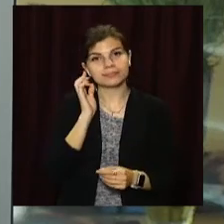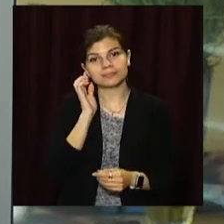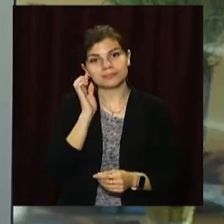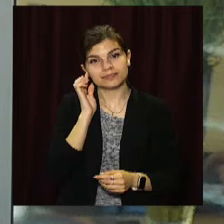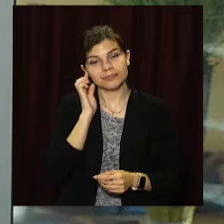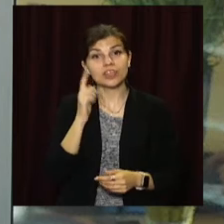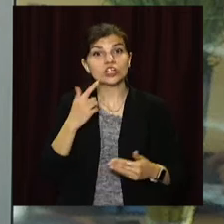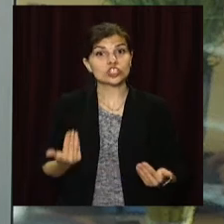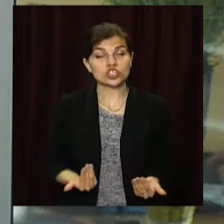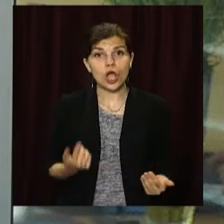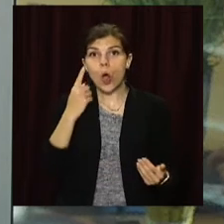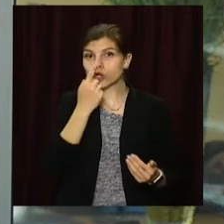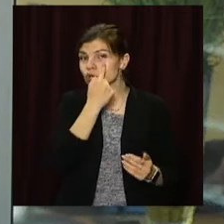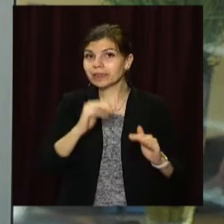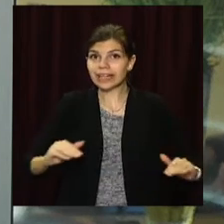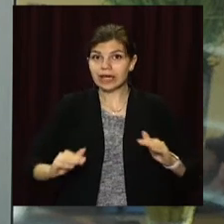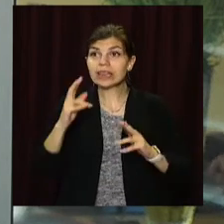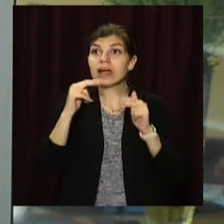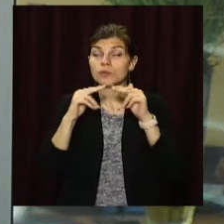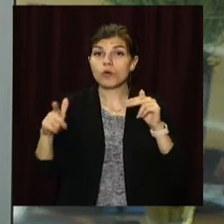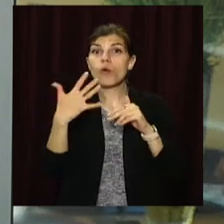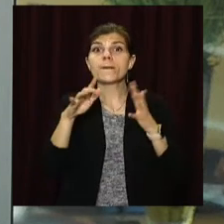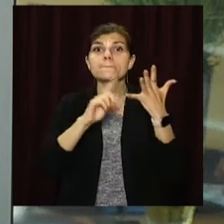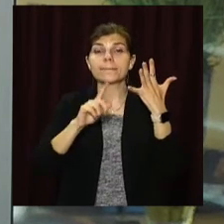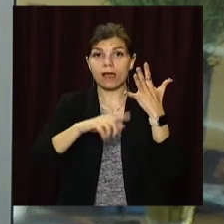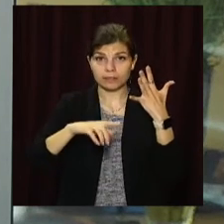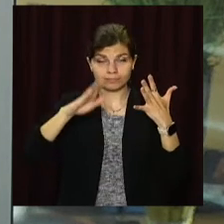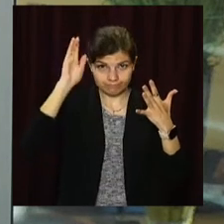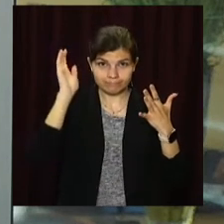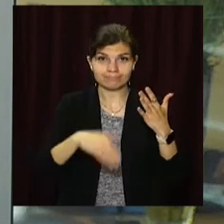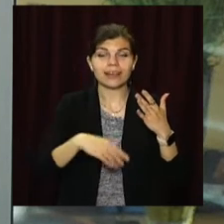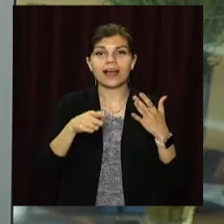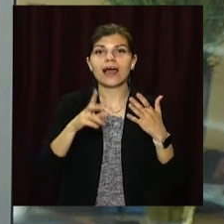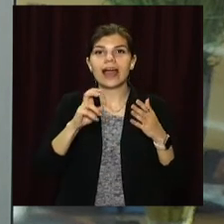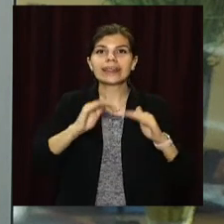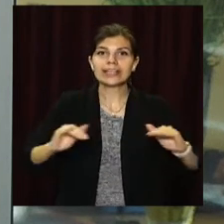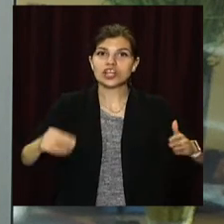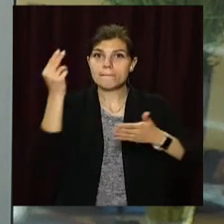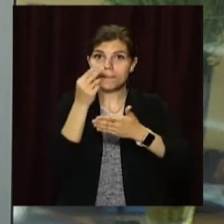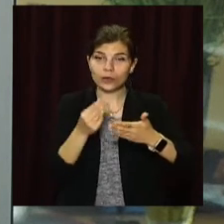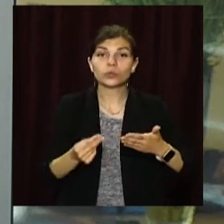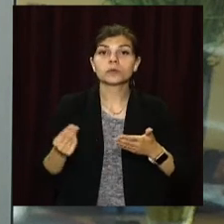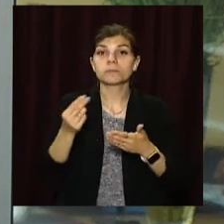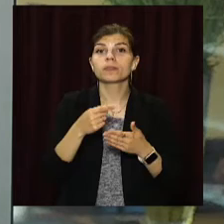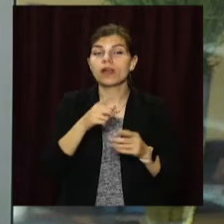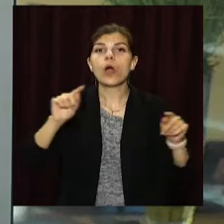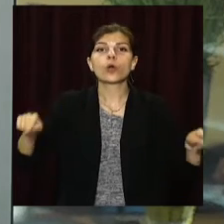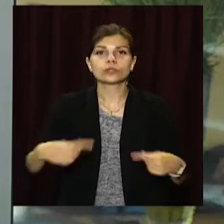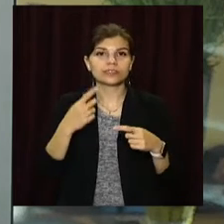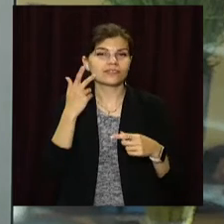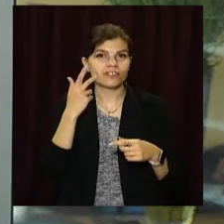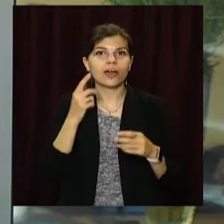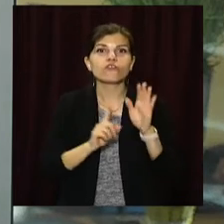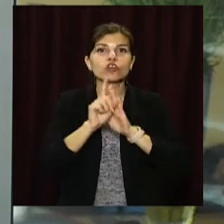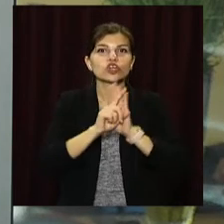очима дитини. На Дніпропетровщині вже в п'яте стартував творчий проєкт дитячих малюнків. Традиційно його організовують на